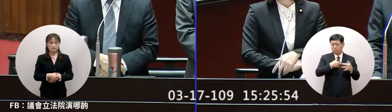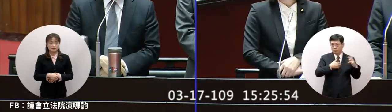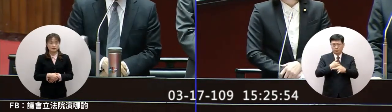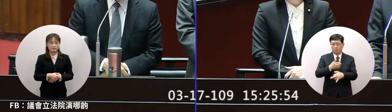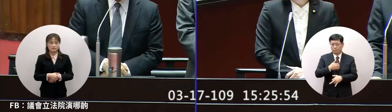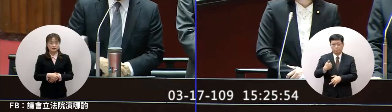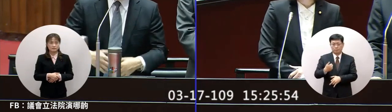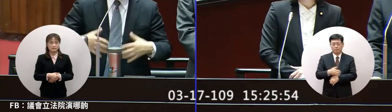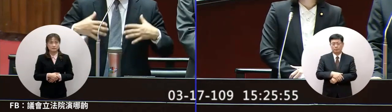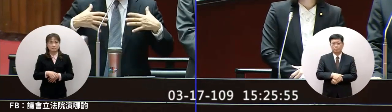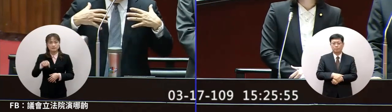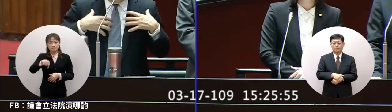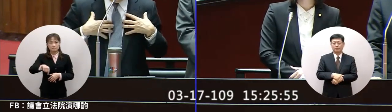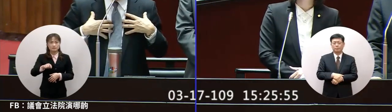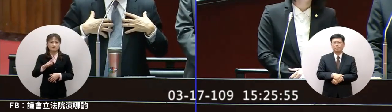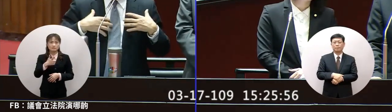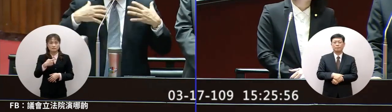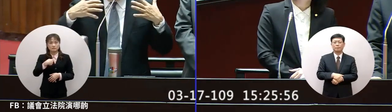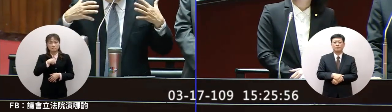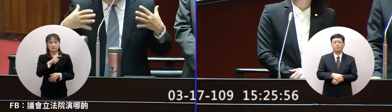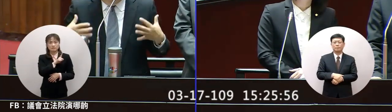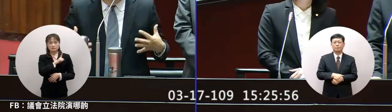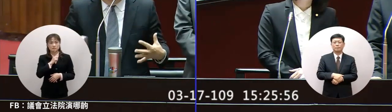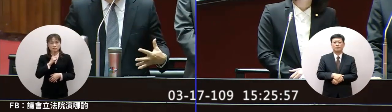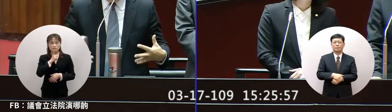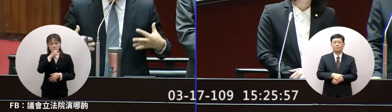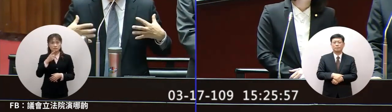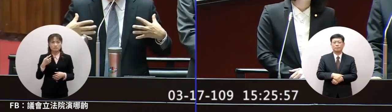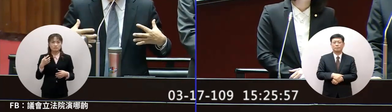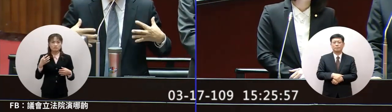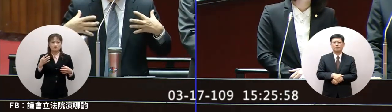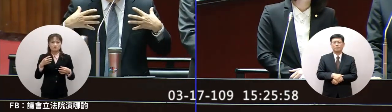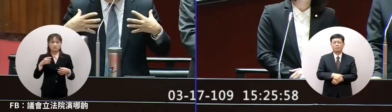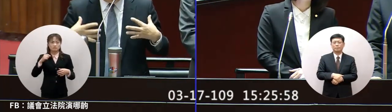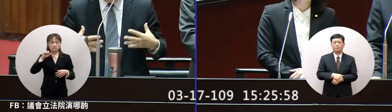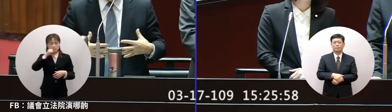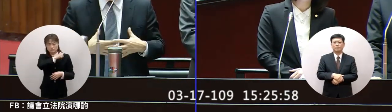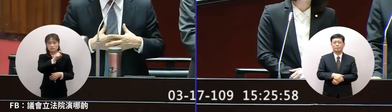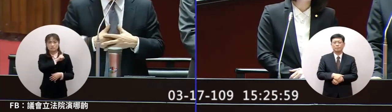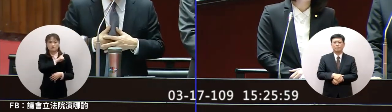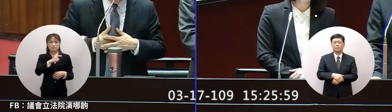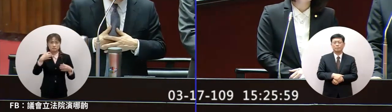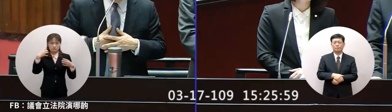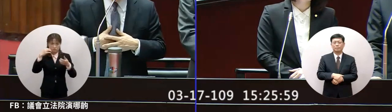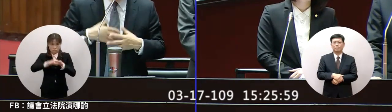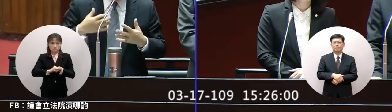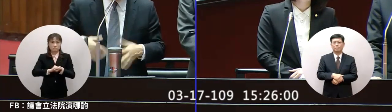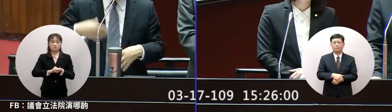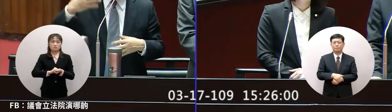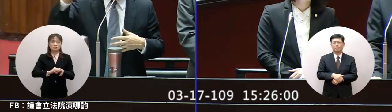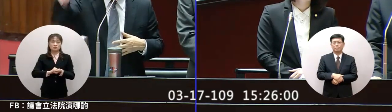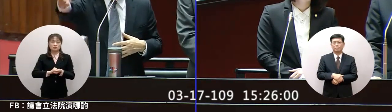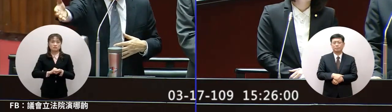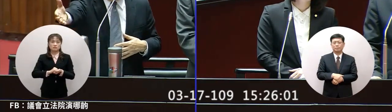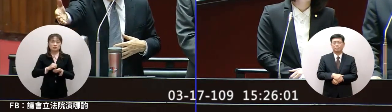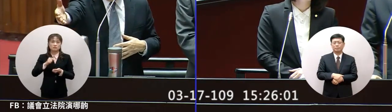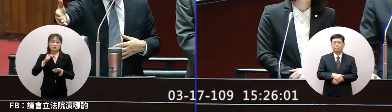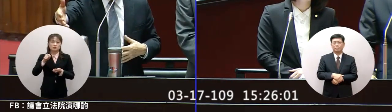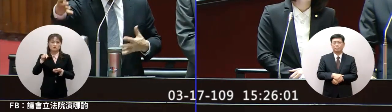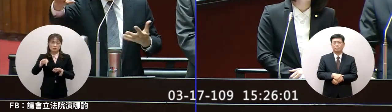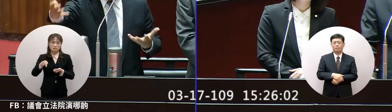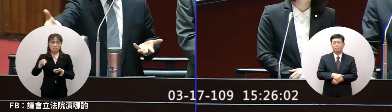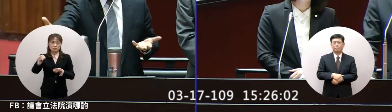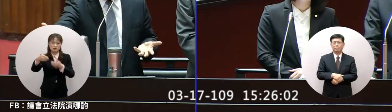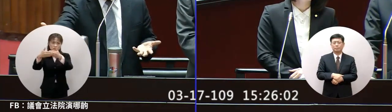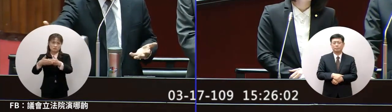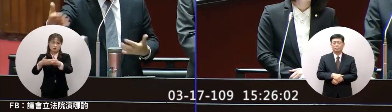國人因為這不是我台灣一個國家自己做決定就可以涉及到對岸